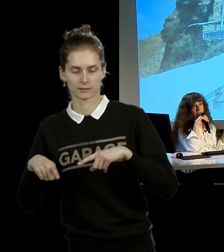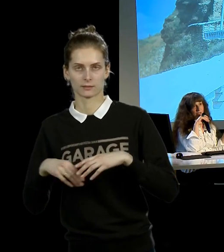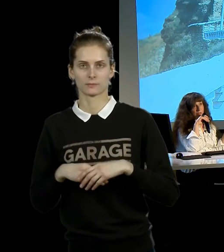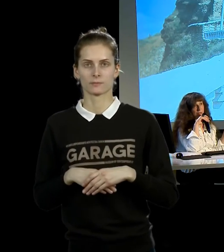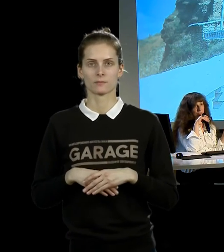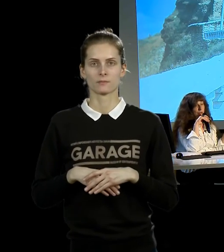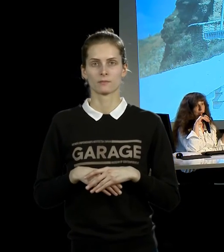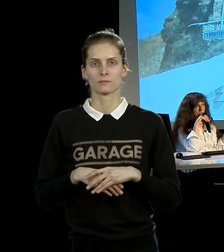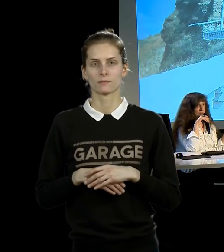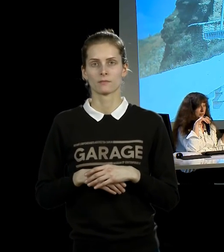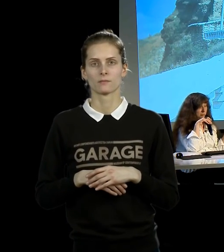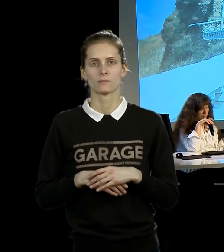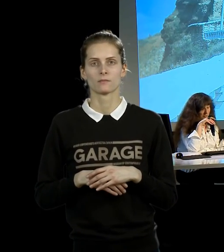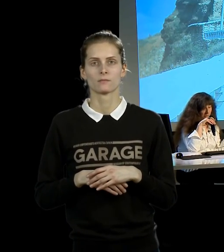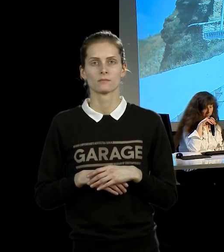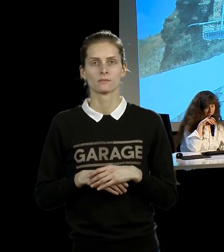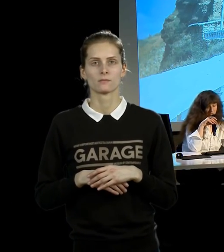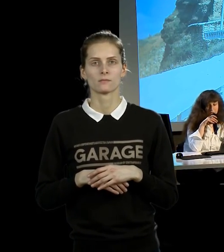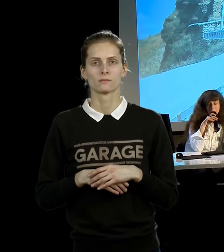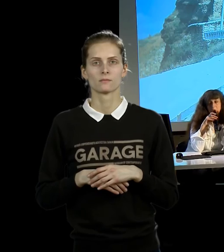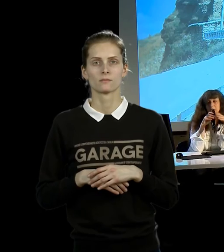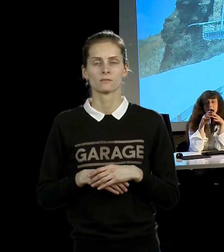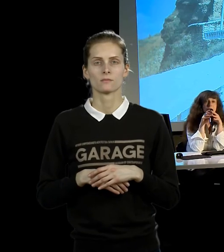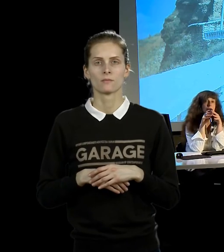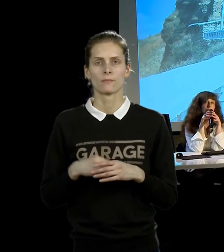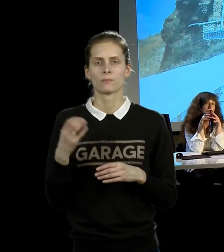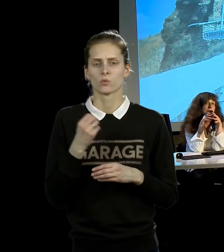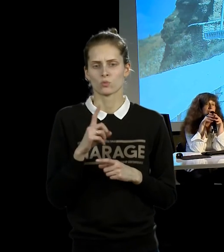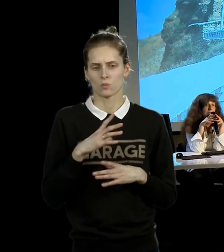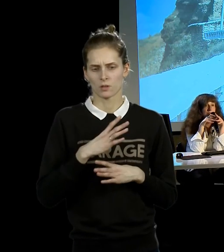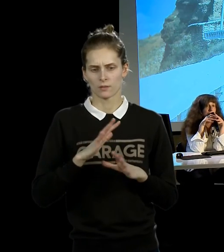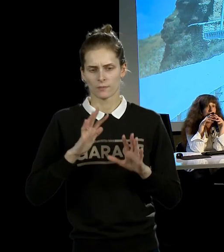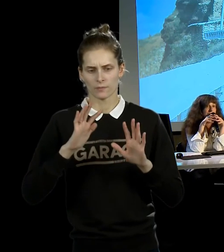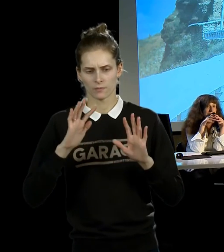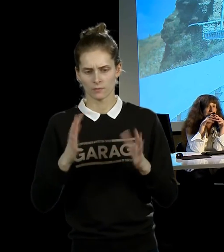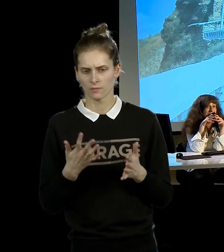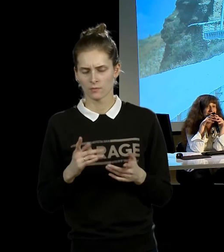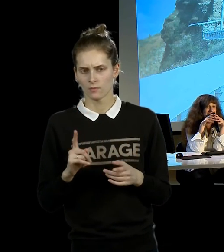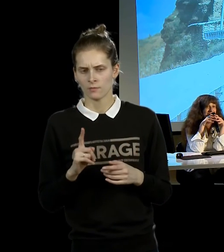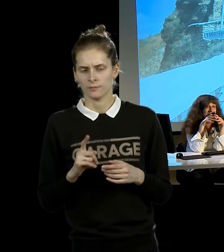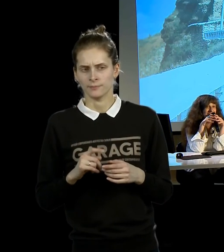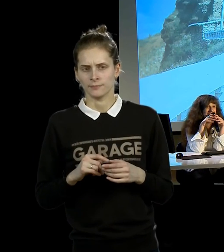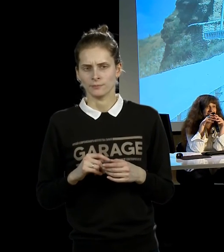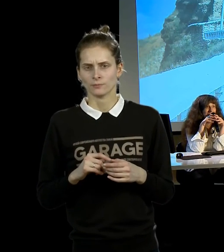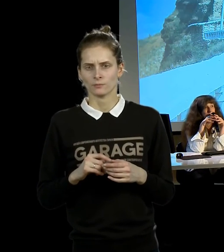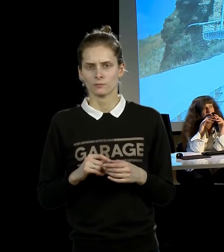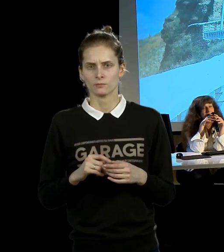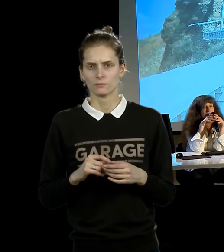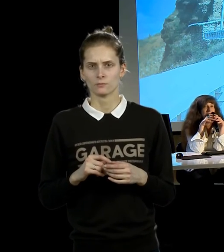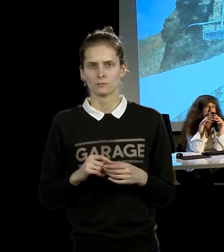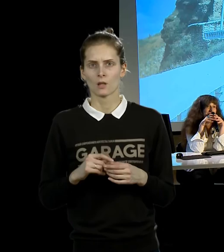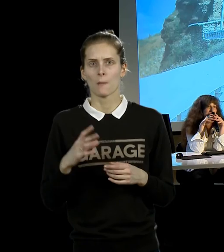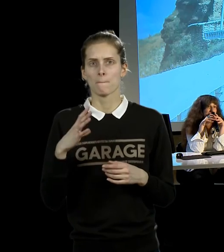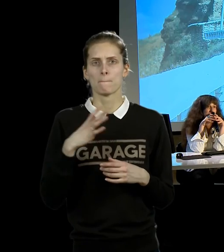была какая-то... И потом еще была такая вполне банальная история, что надо было делить авторские права. Кому